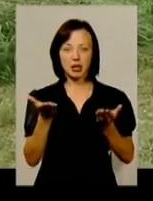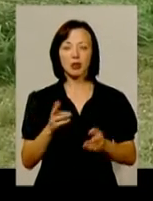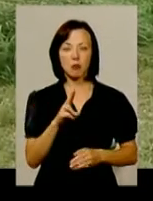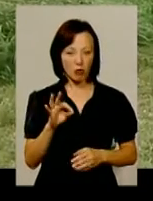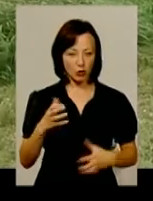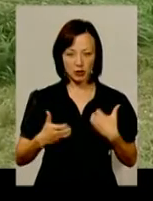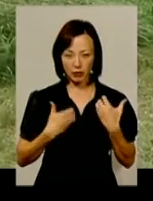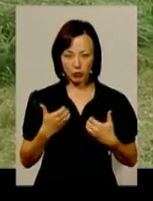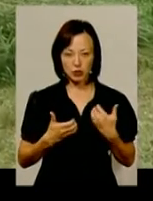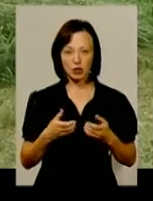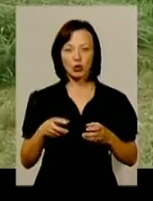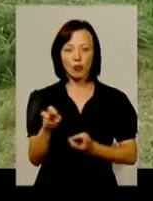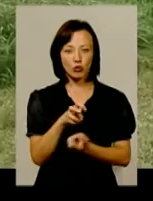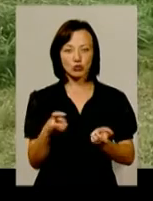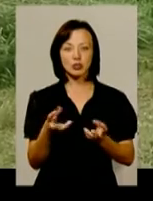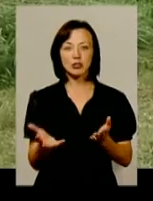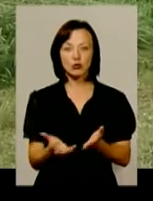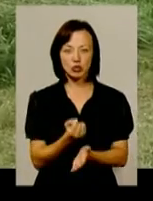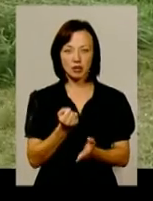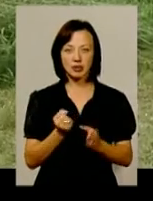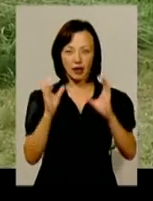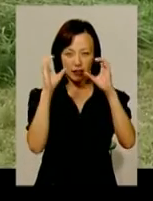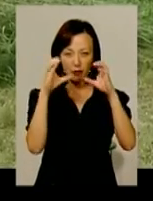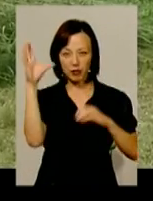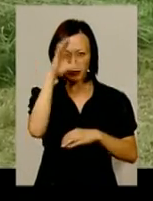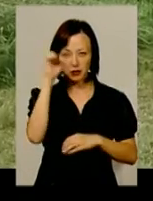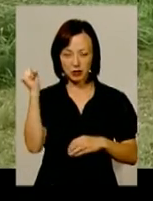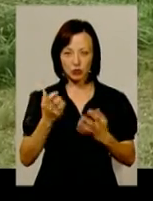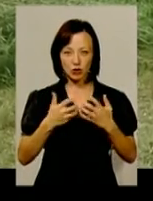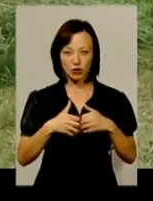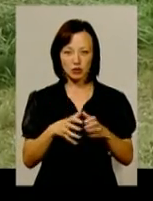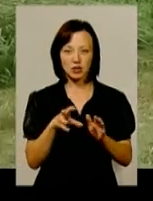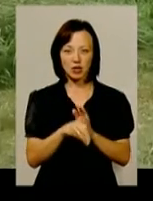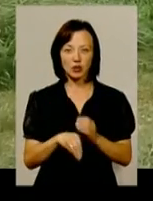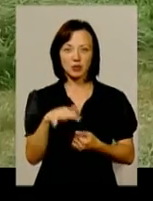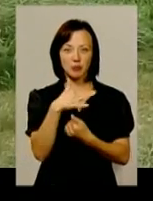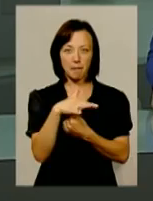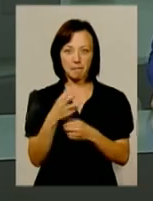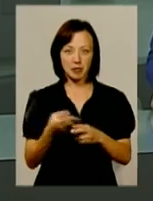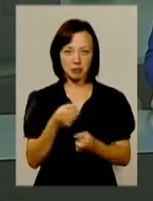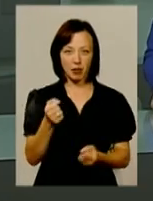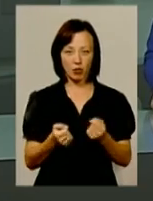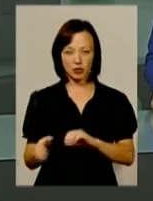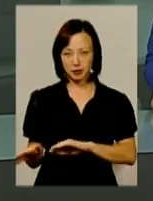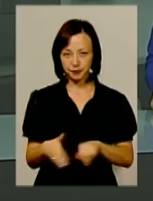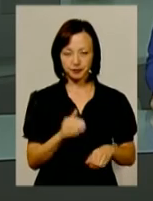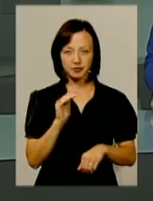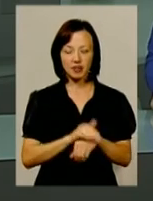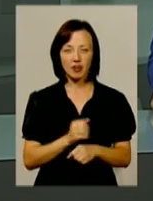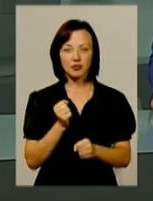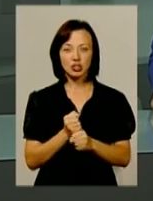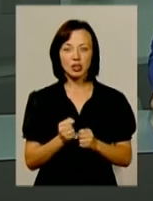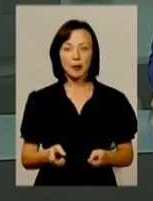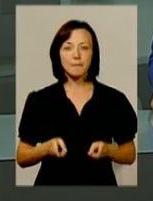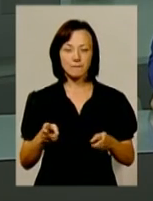До пошуків залучаються тепловізійні установки, а також планується залучити безпілотники. За фактом вчинення